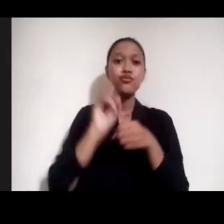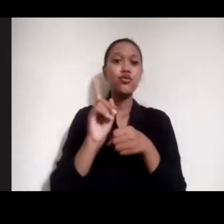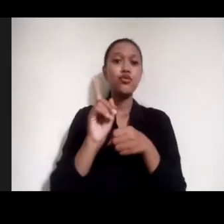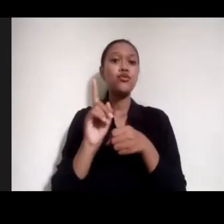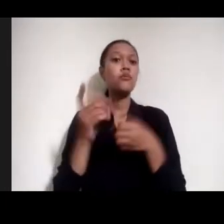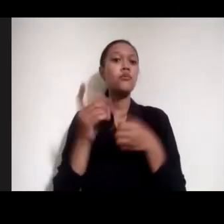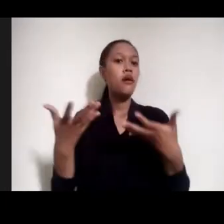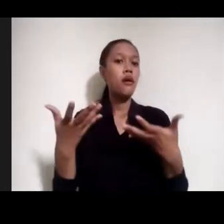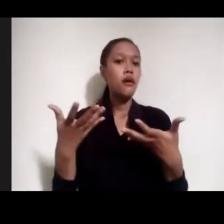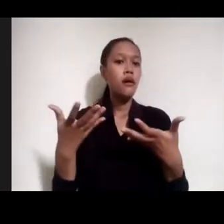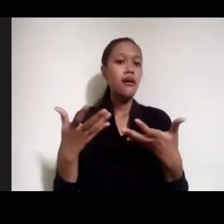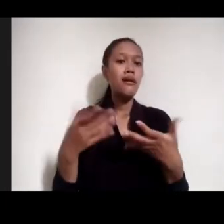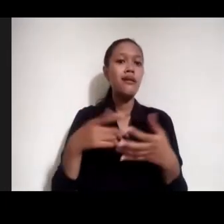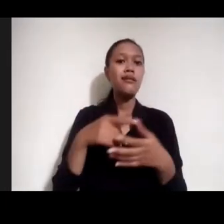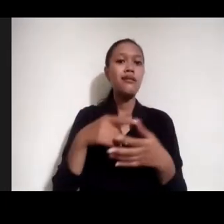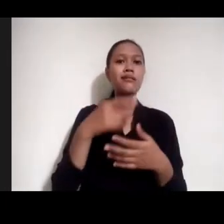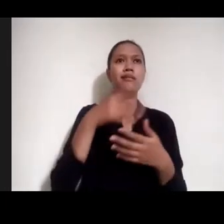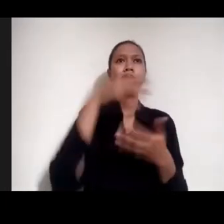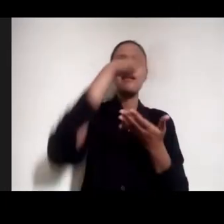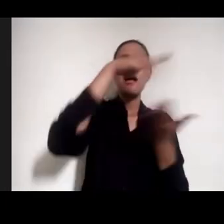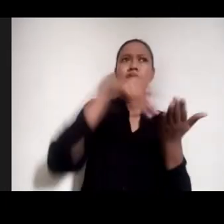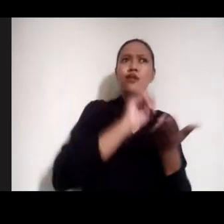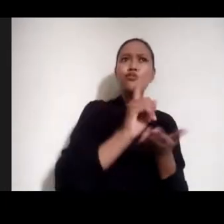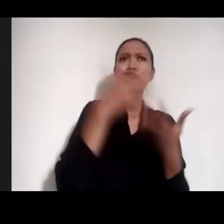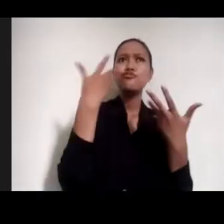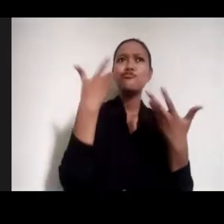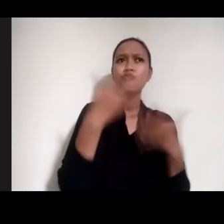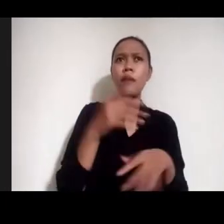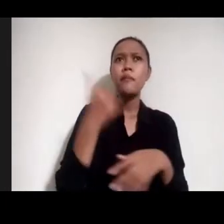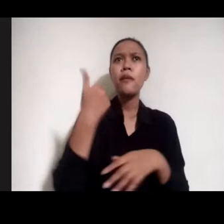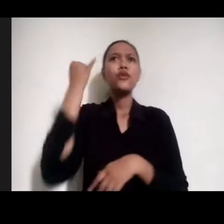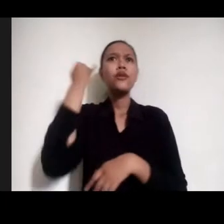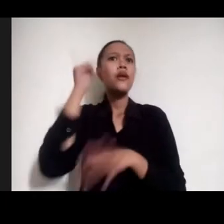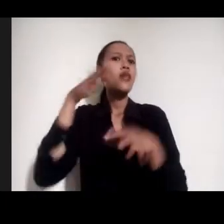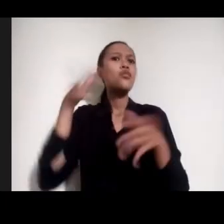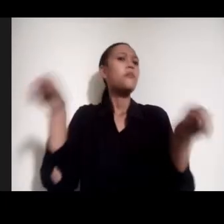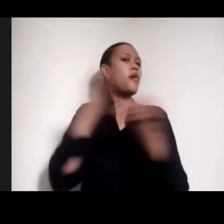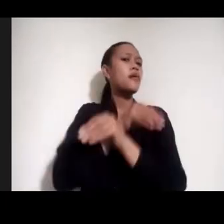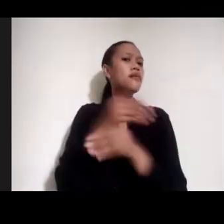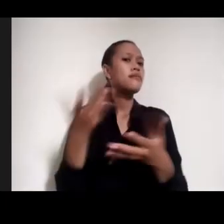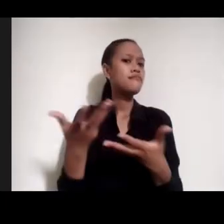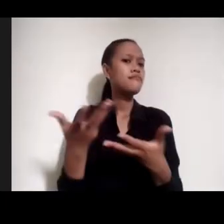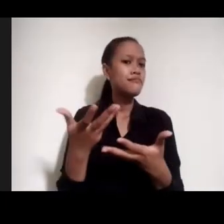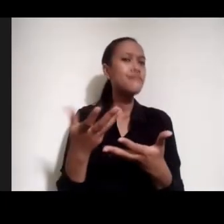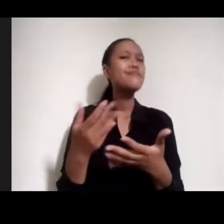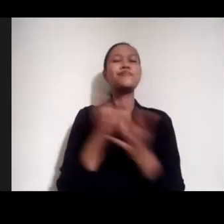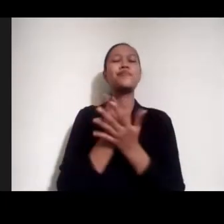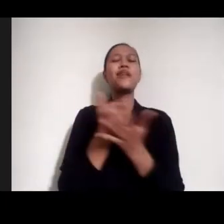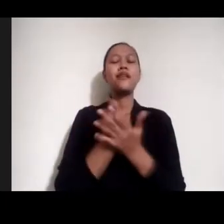dulu Atau Kita harus Cari ide dulu Baru cari datanya Sebenarnya Ini bisa dilakukan Dua-duanya